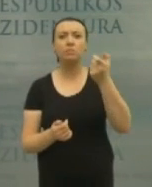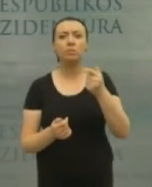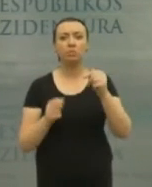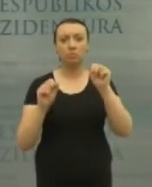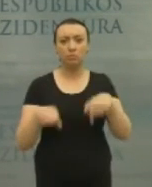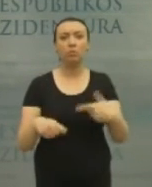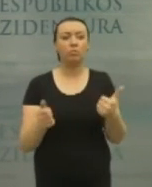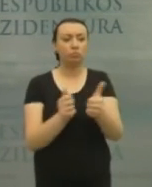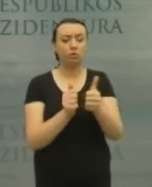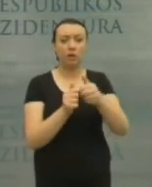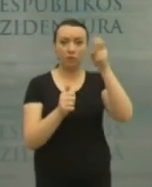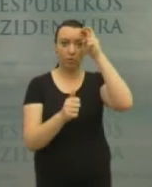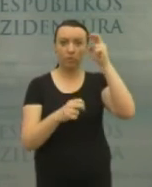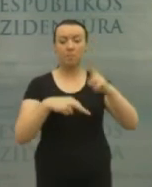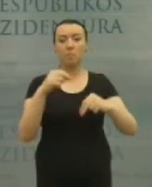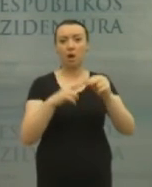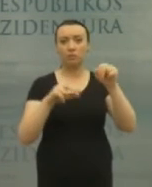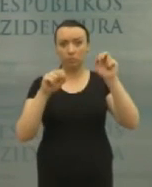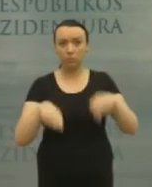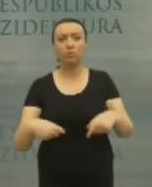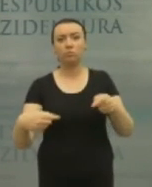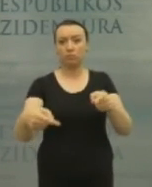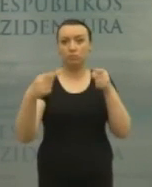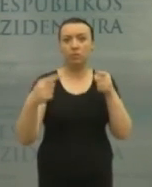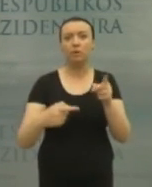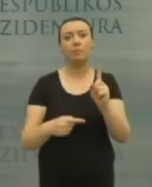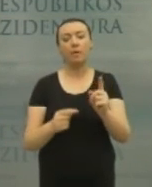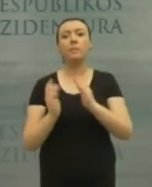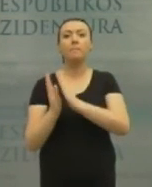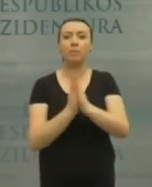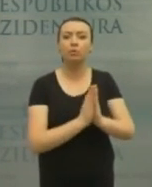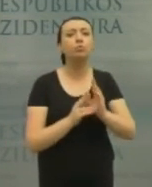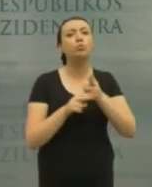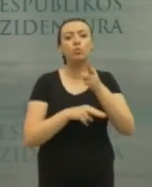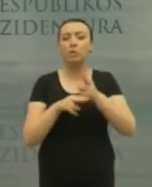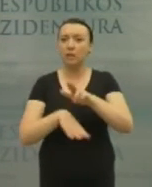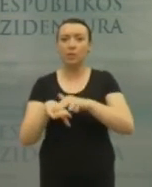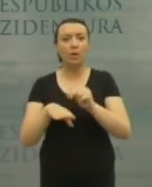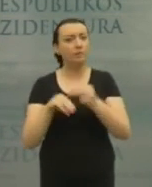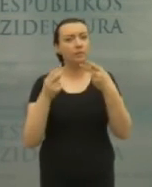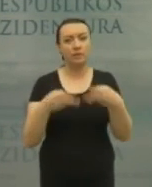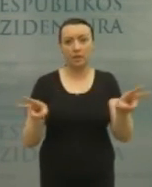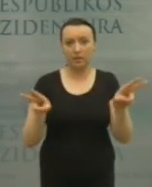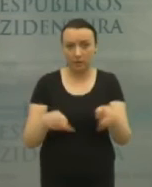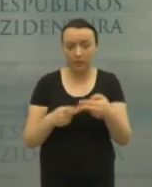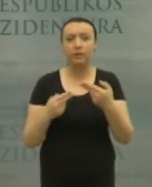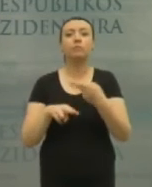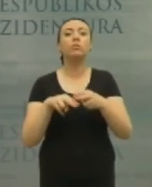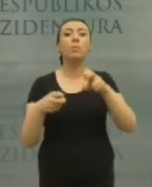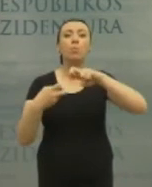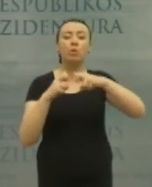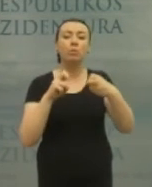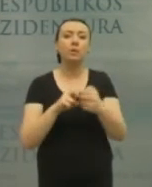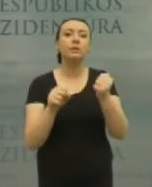ateiti ir pasipiktinti prie vyriausybės pastato arba kur nors kitur, bet labai prašau neturkdyti pareigūnams dirbti savo darbo, nes